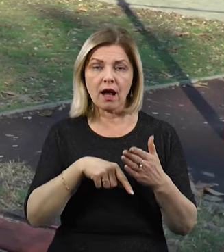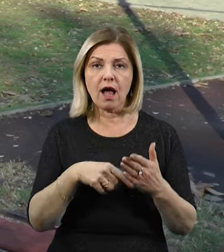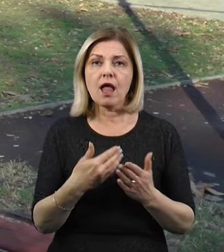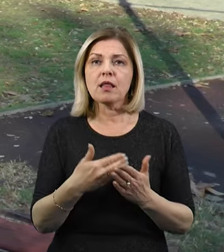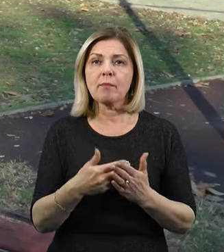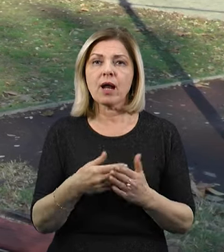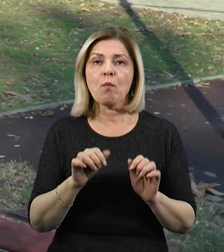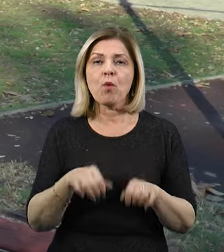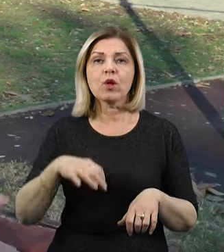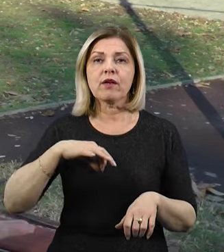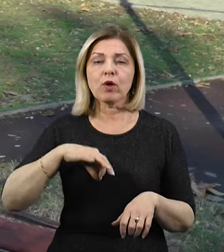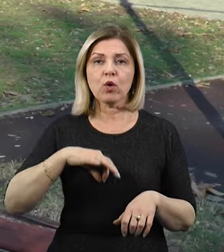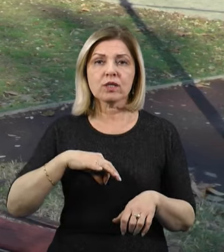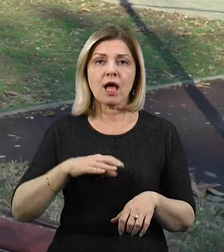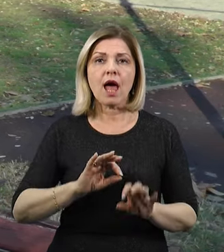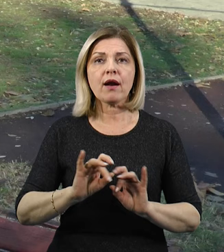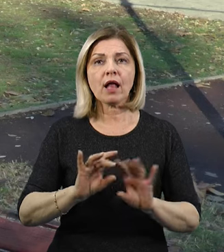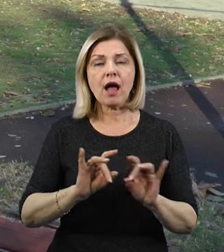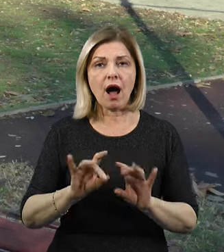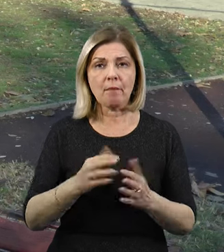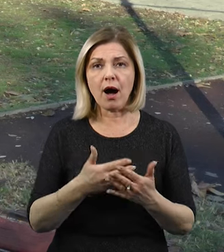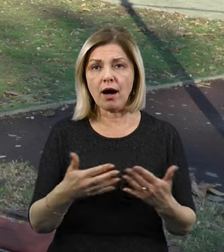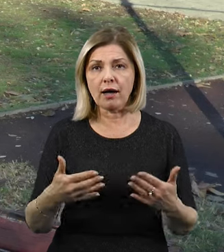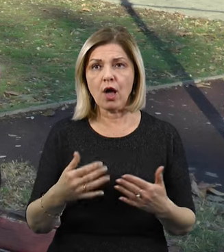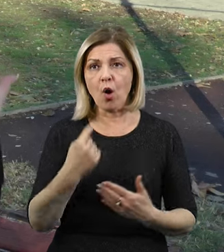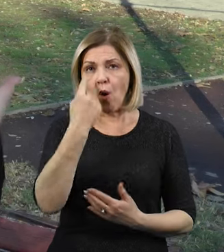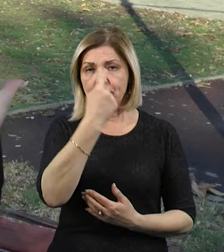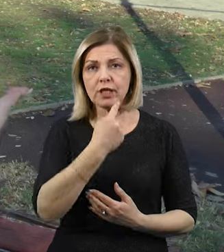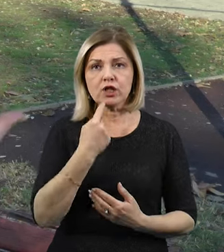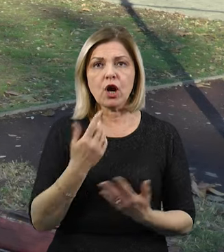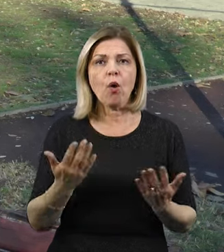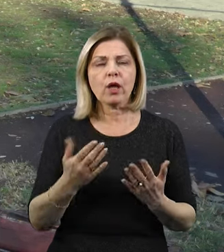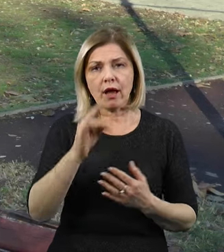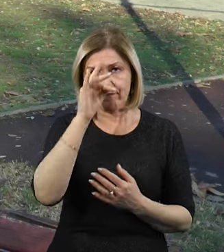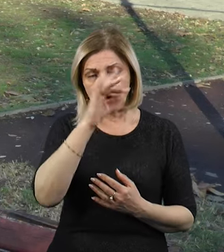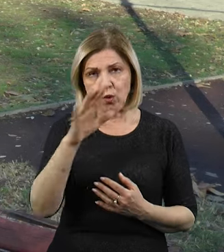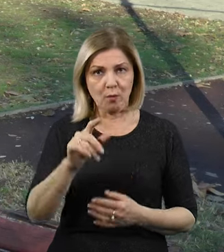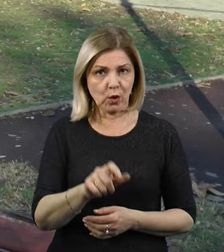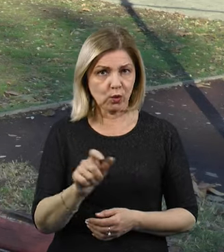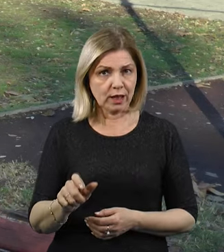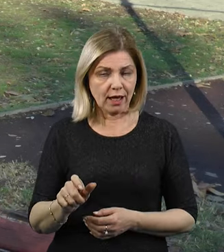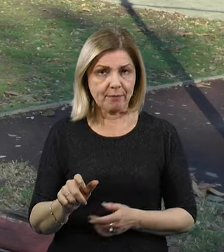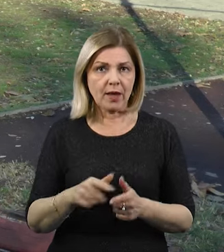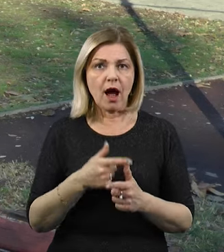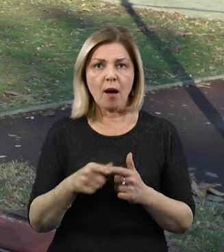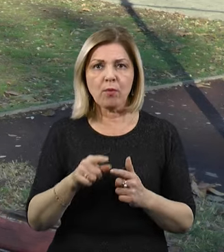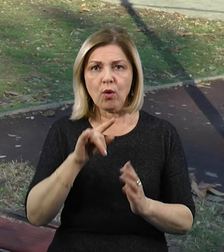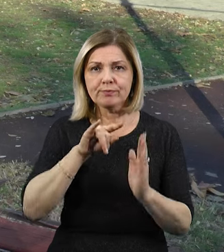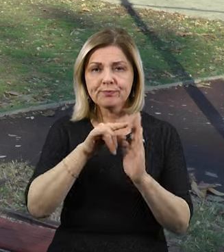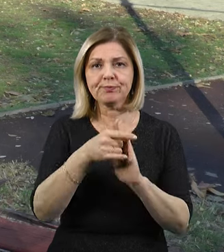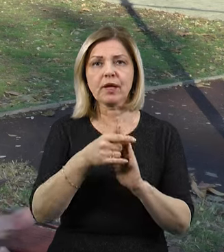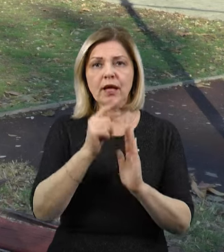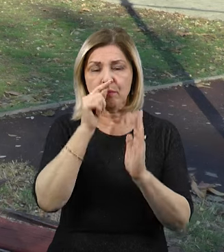можуть використовувати в рекламах обличчя якихось відомих людей, чи зламувати сторінки